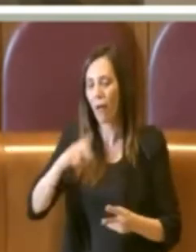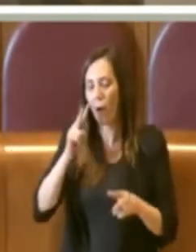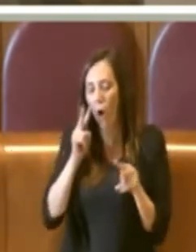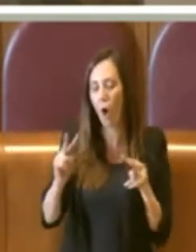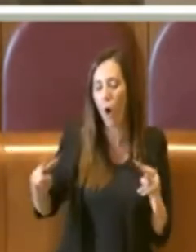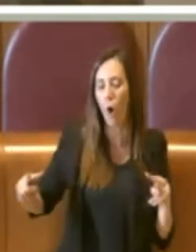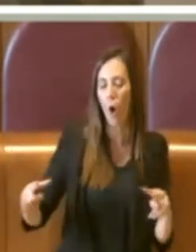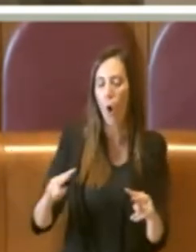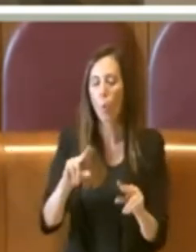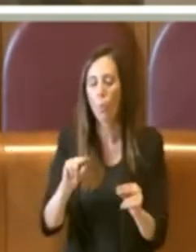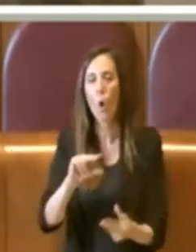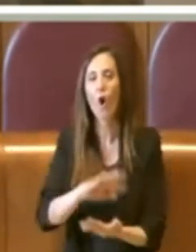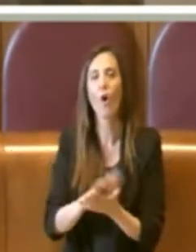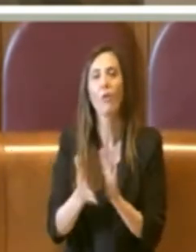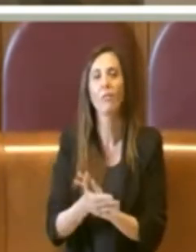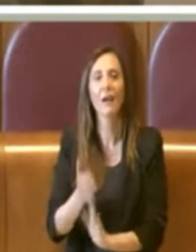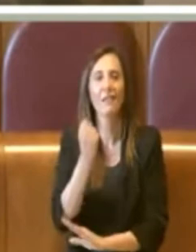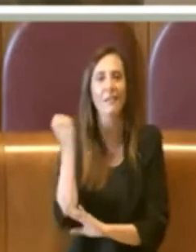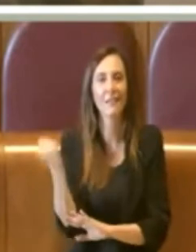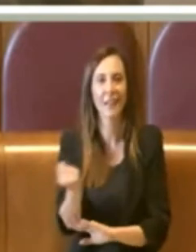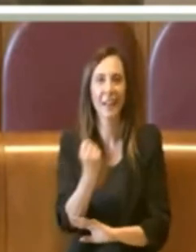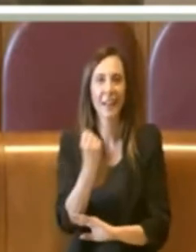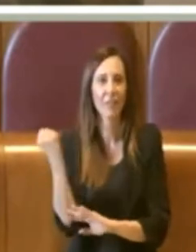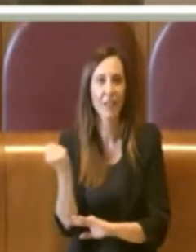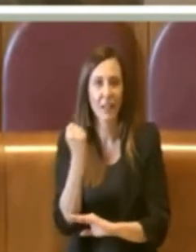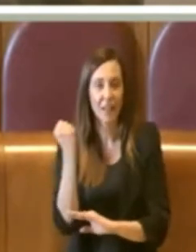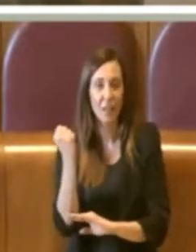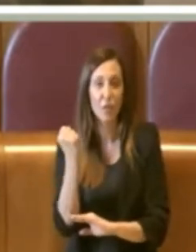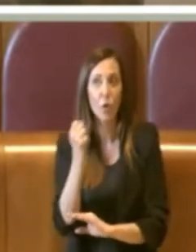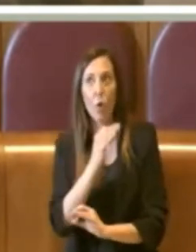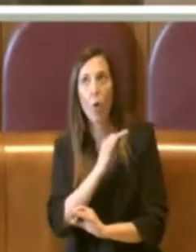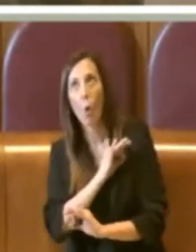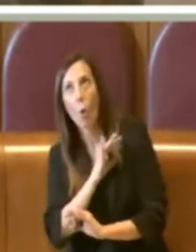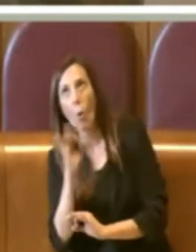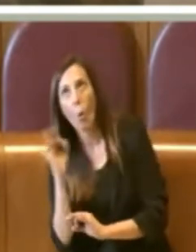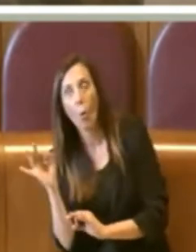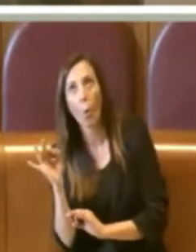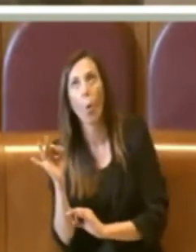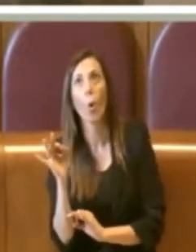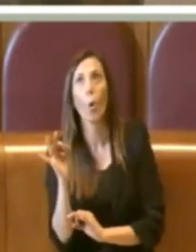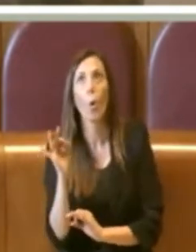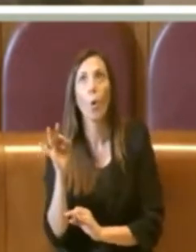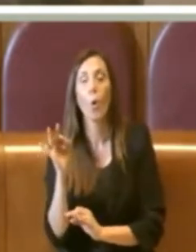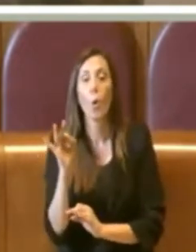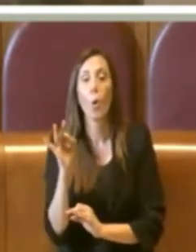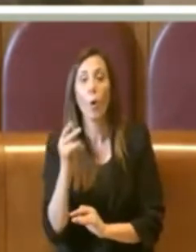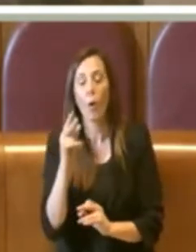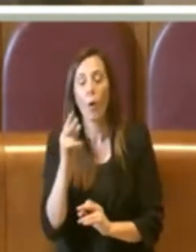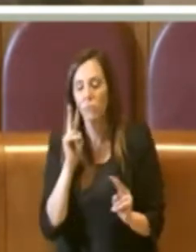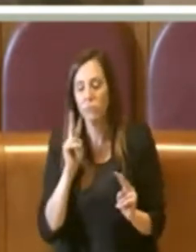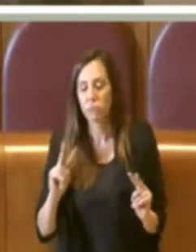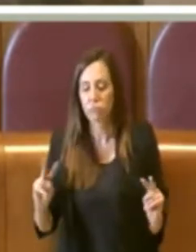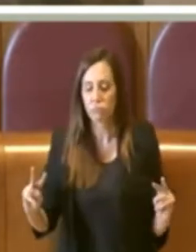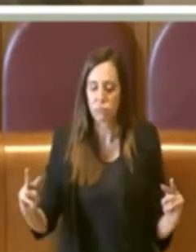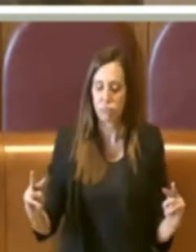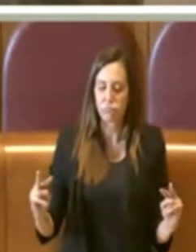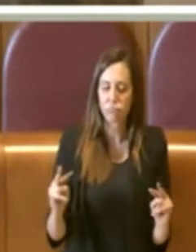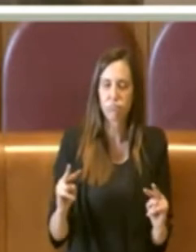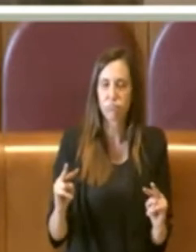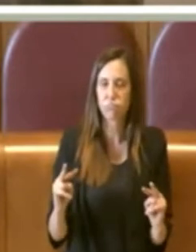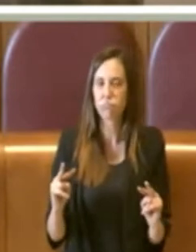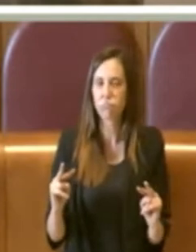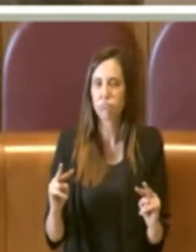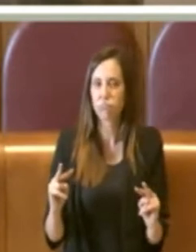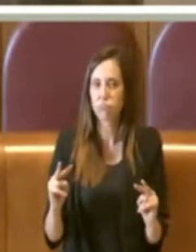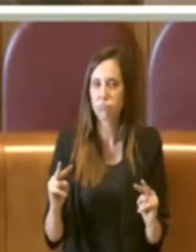contratto di servizio o, come si accennava, in un'ottica di un contratto di